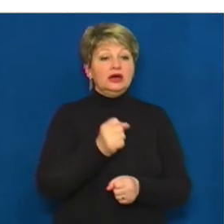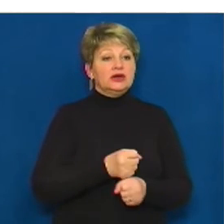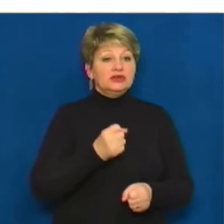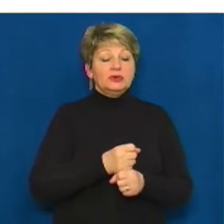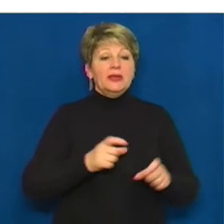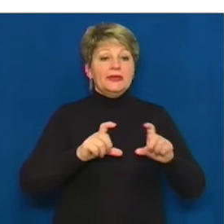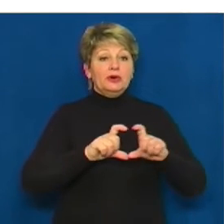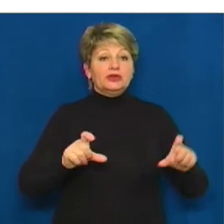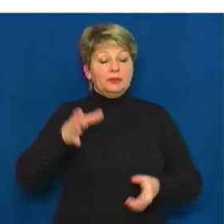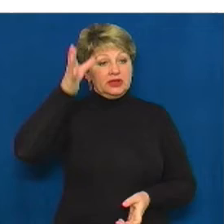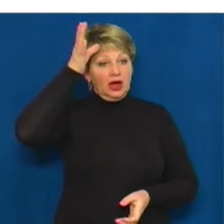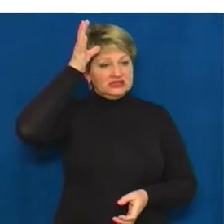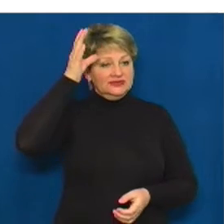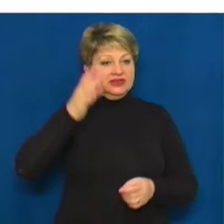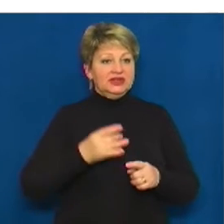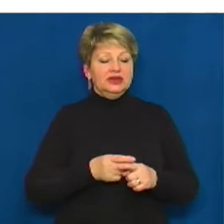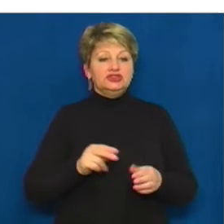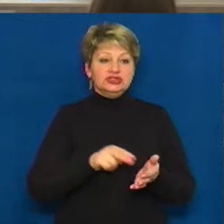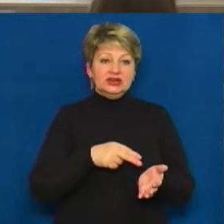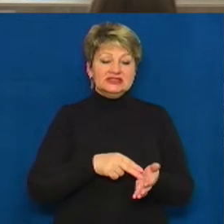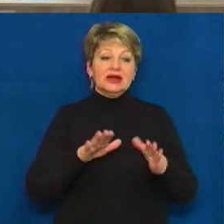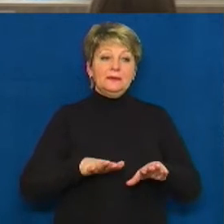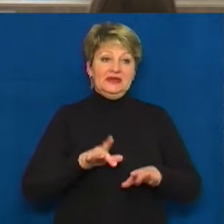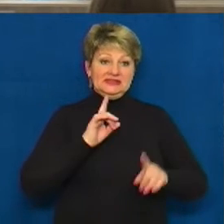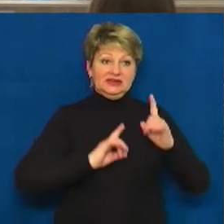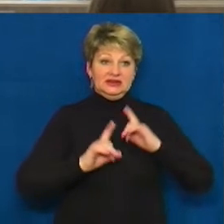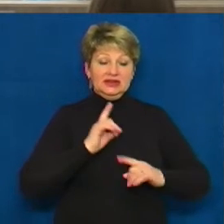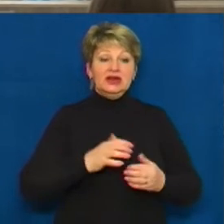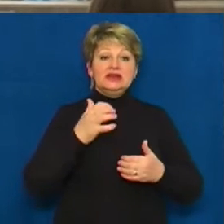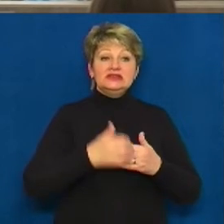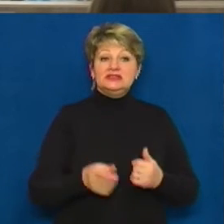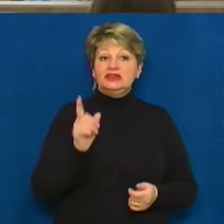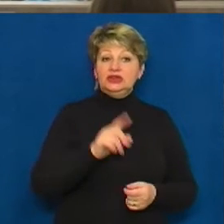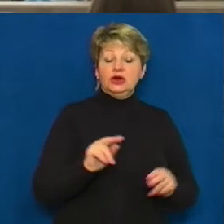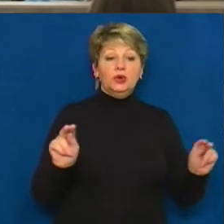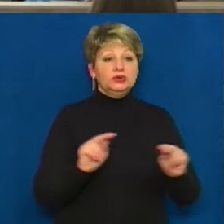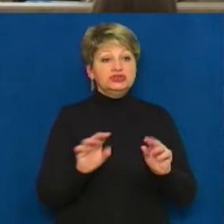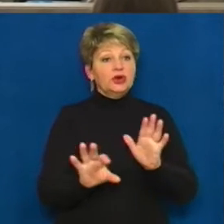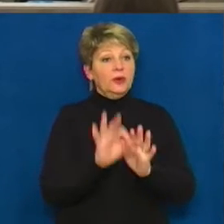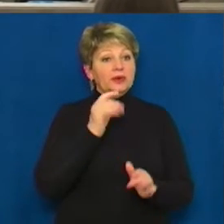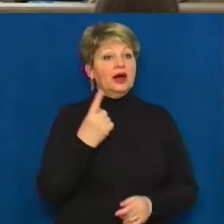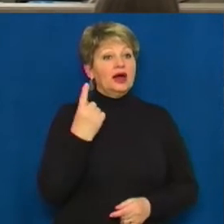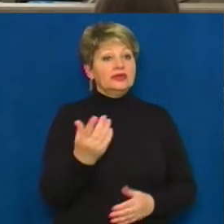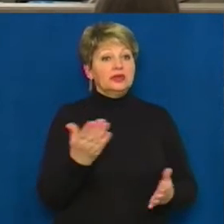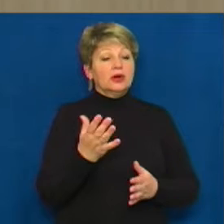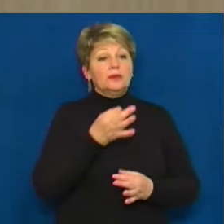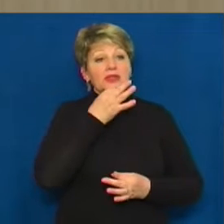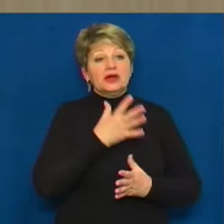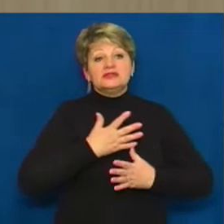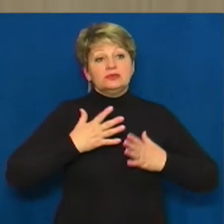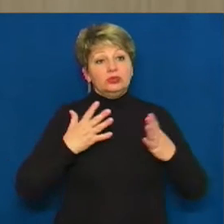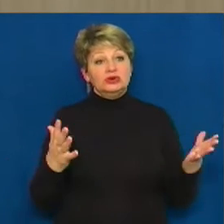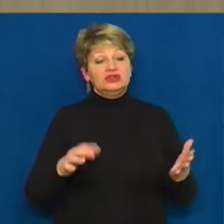Департамент освіти та гуманітарної політики Черкаської міськради. Серед них учні оберуть один, який їм сподобається найбільше.